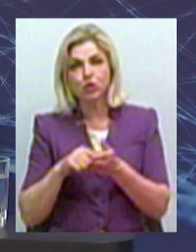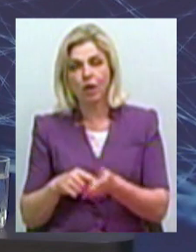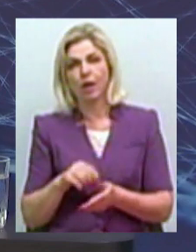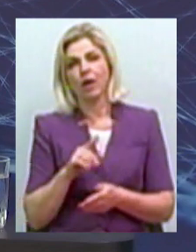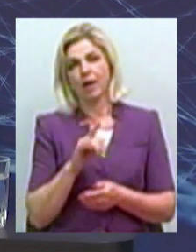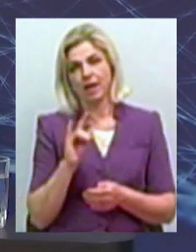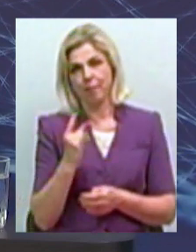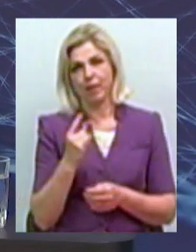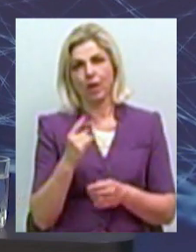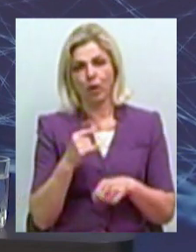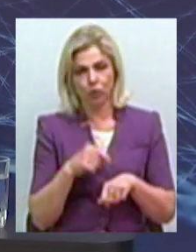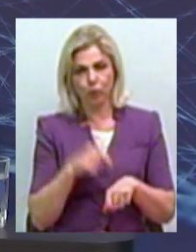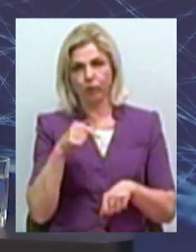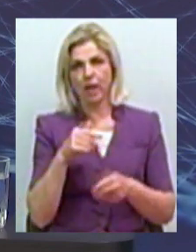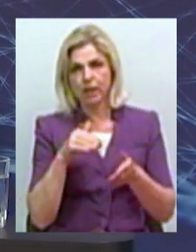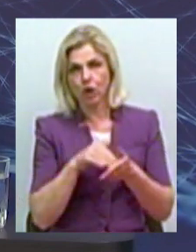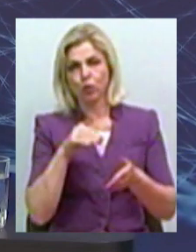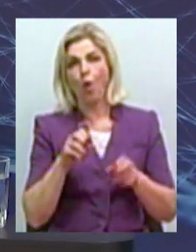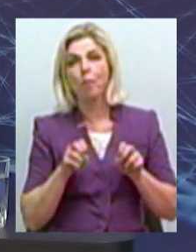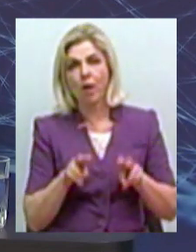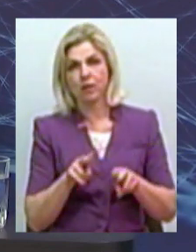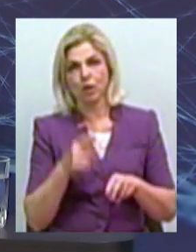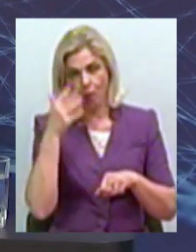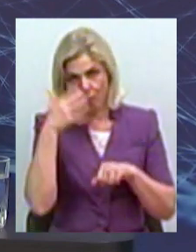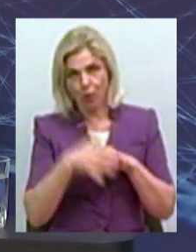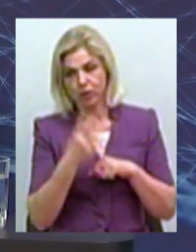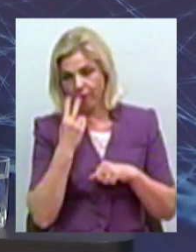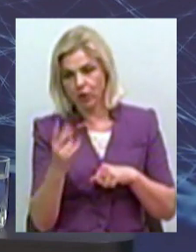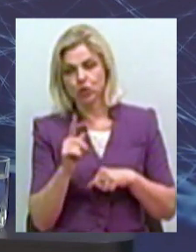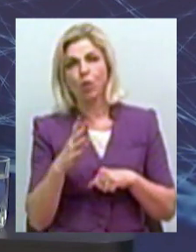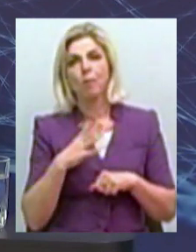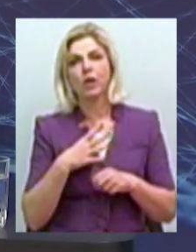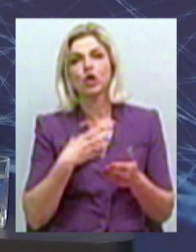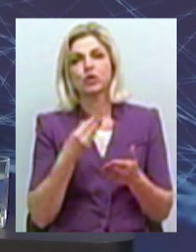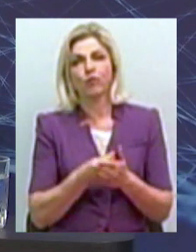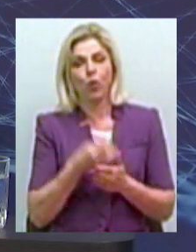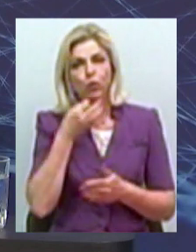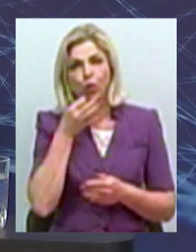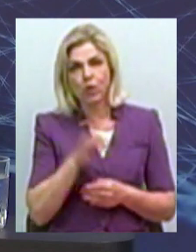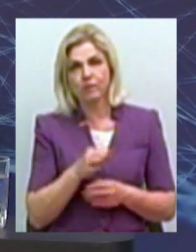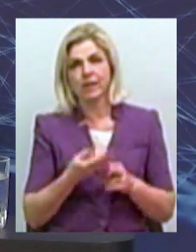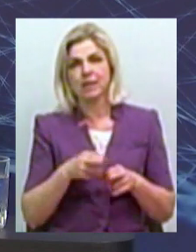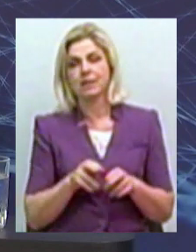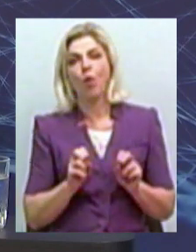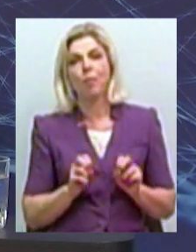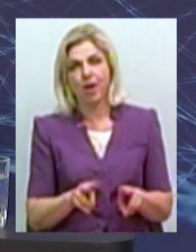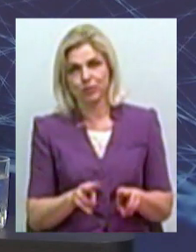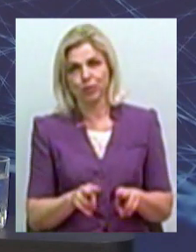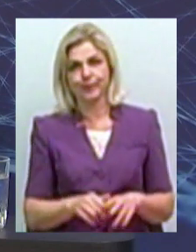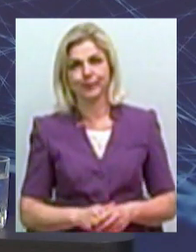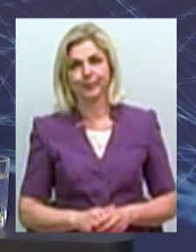зіткнутися з небезпекою. Для того, щоб в неї був потім досвід, що це небезпечно і що